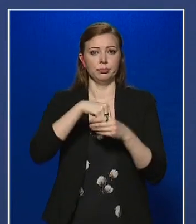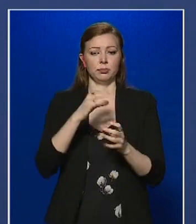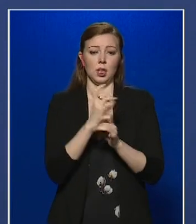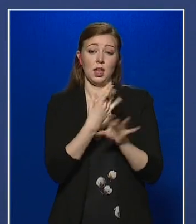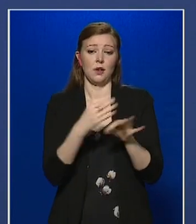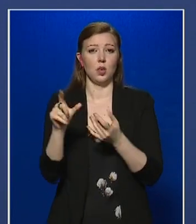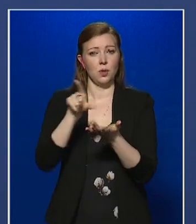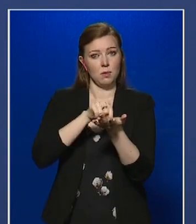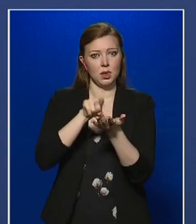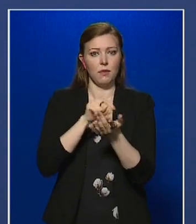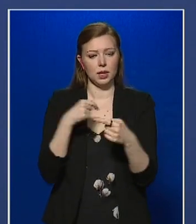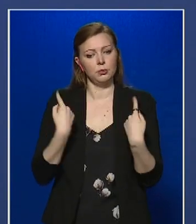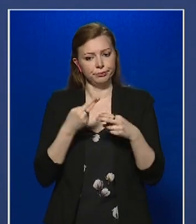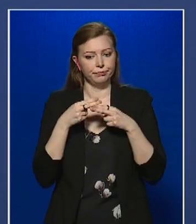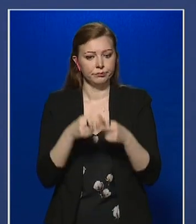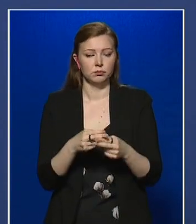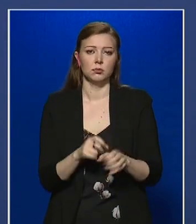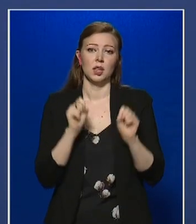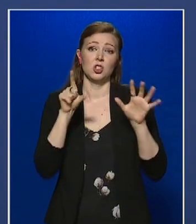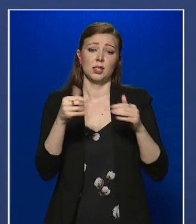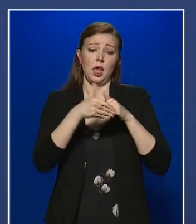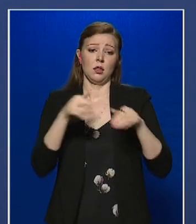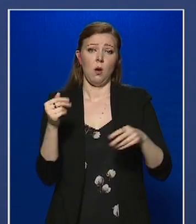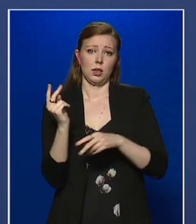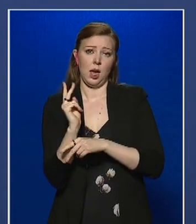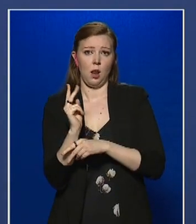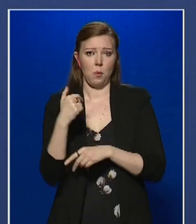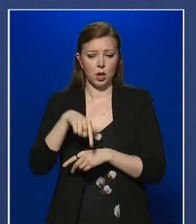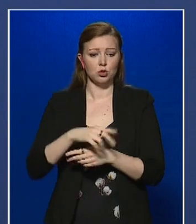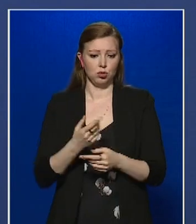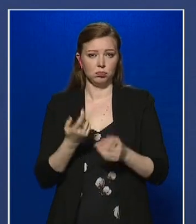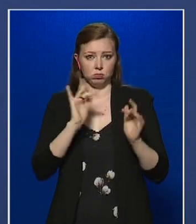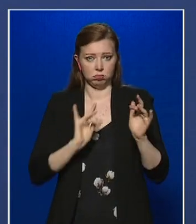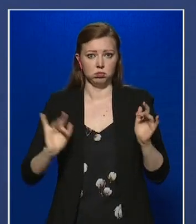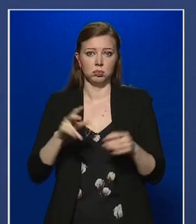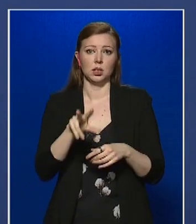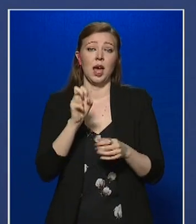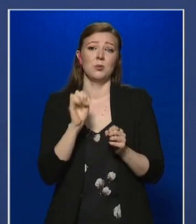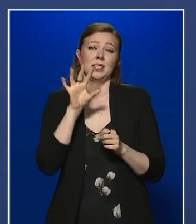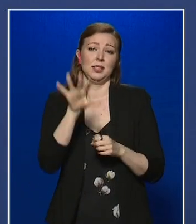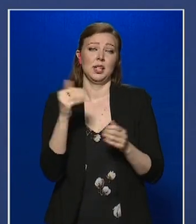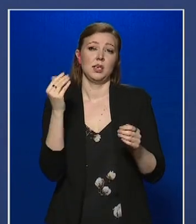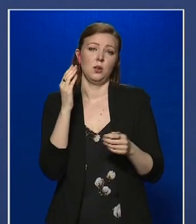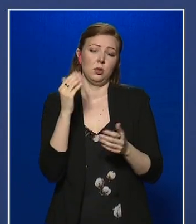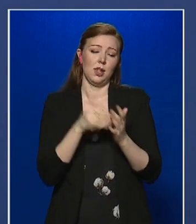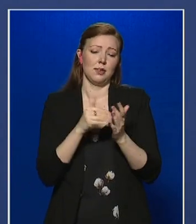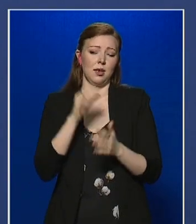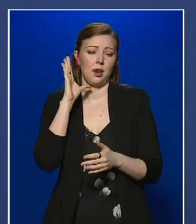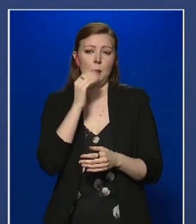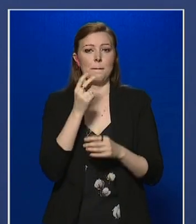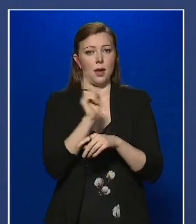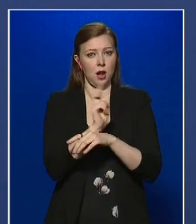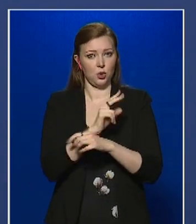mintavételekben is. Emellett 17 határállomáson vagyunk jelen, ahol eddig 315 ezer ember ellenőrzését végeztük el.